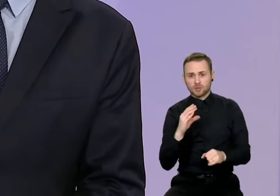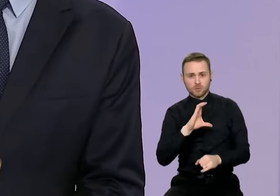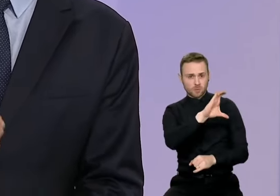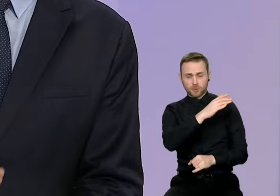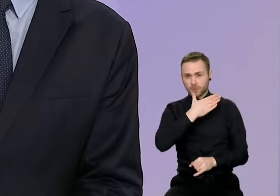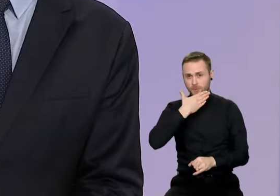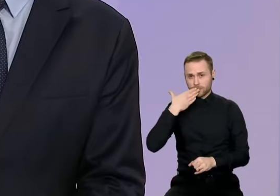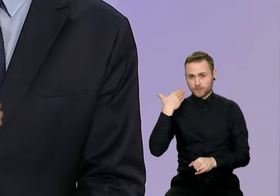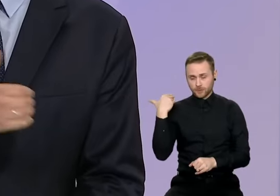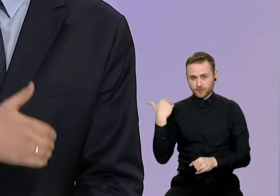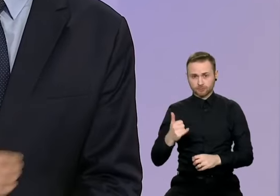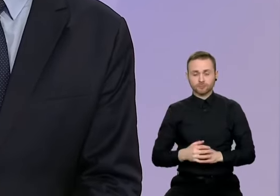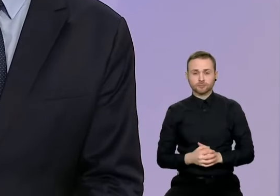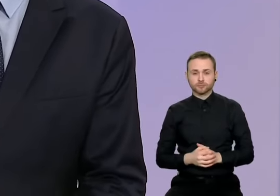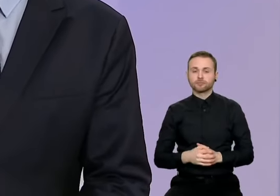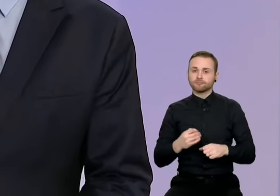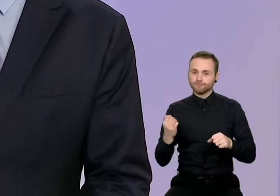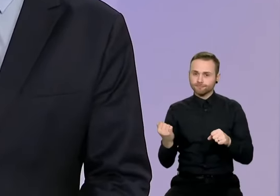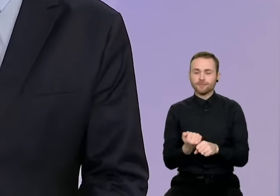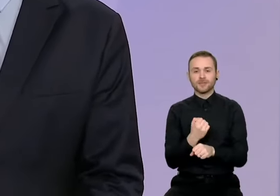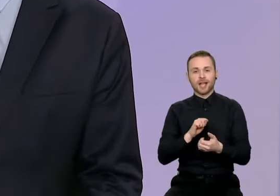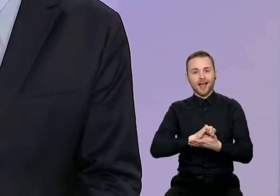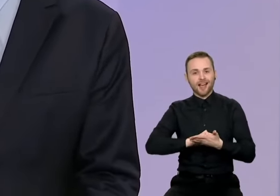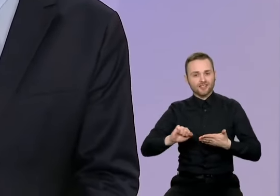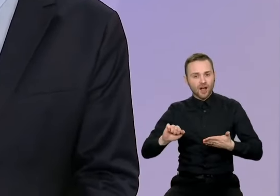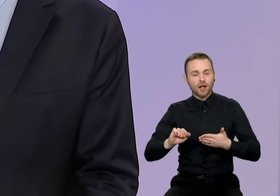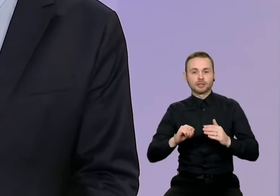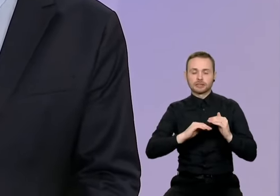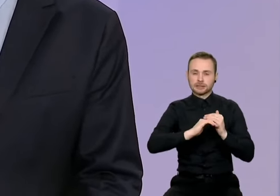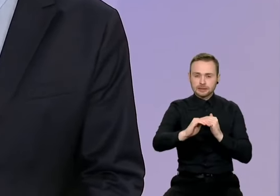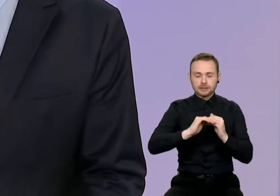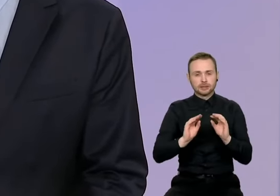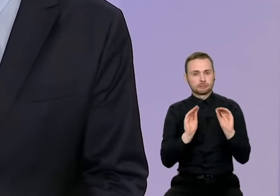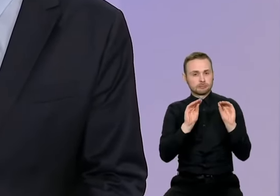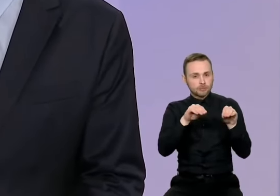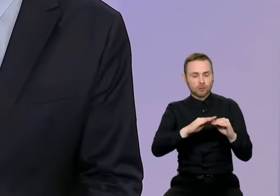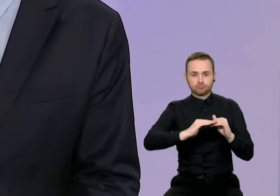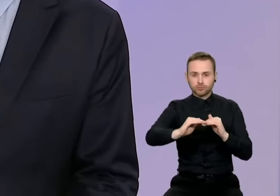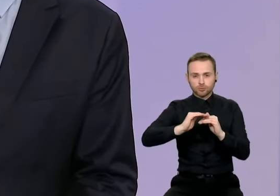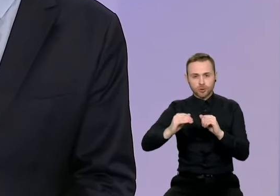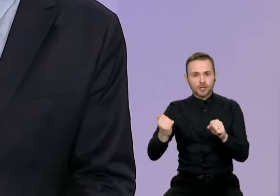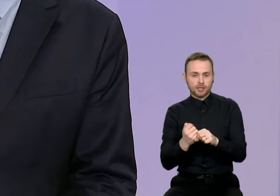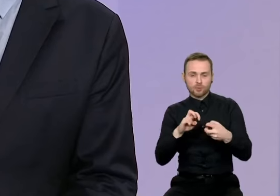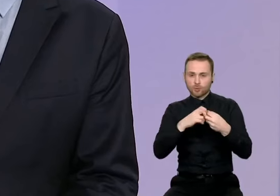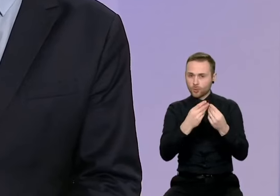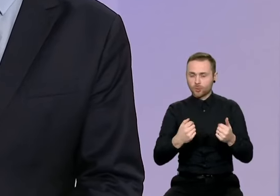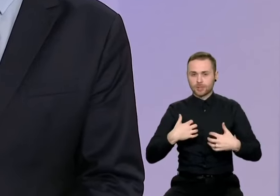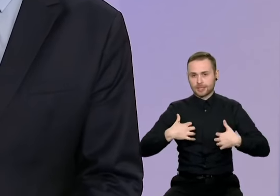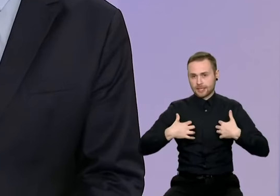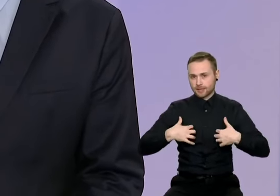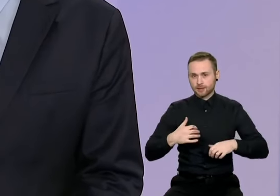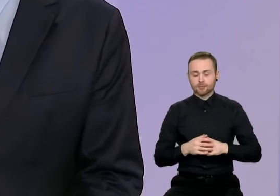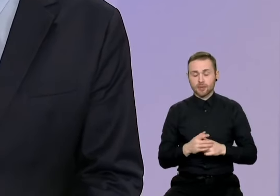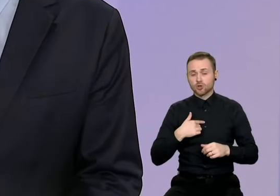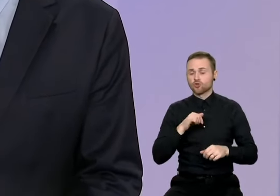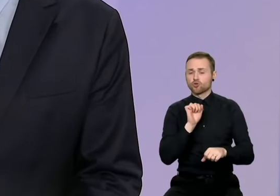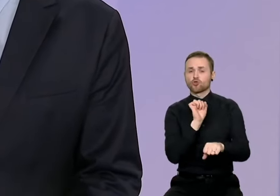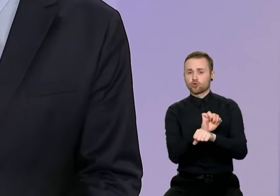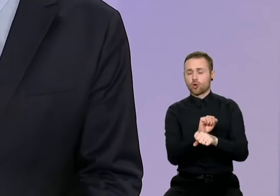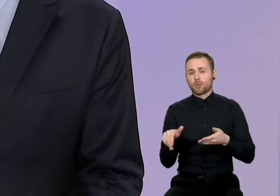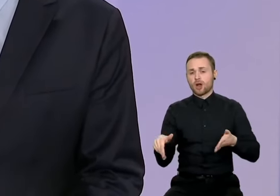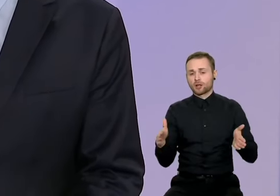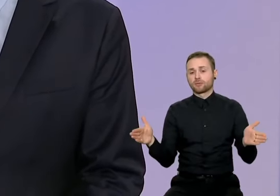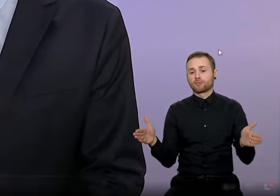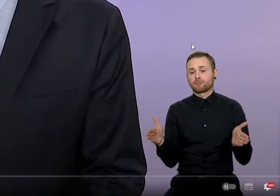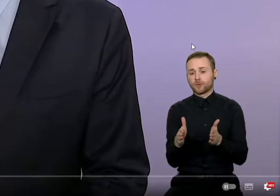Pertvarkimą vieto į to, kad būtų tvarkoma arba spaltojama tai, kur iš tiesų būklė bloga yra reikalingi skubų sprendimai. Todėl šitas stabdyčiau skubiai